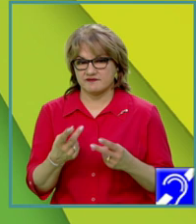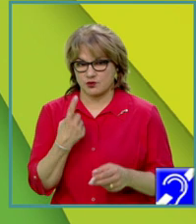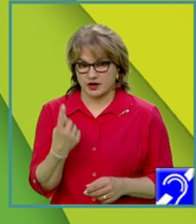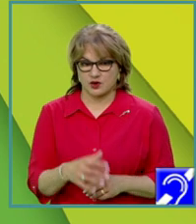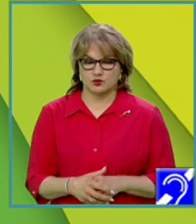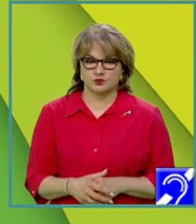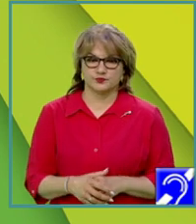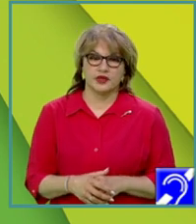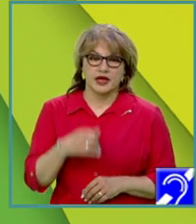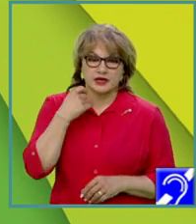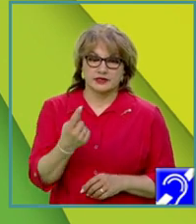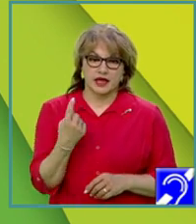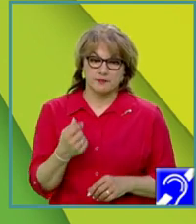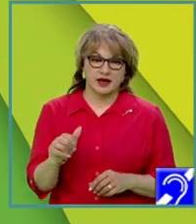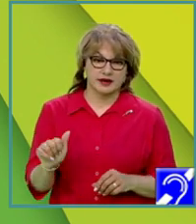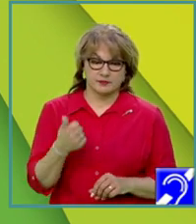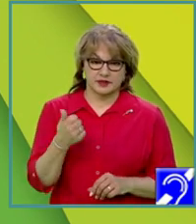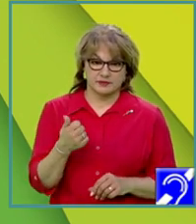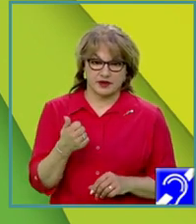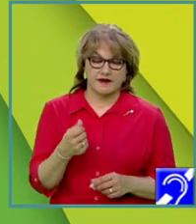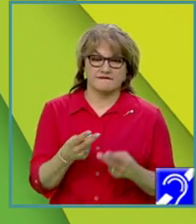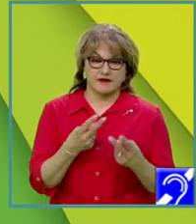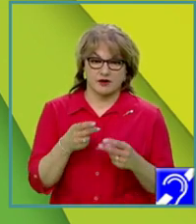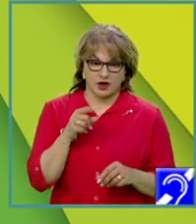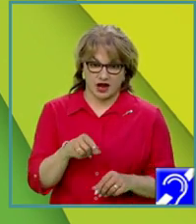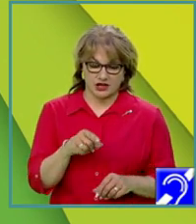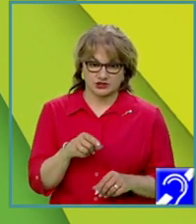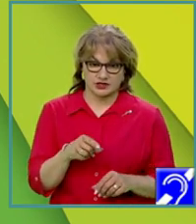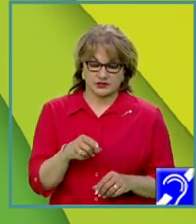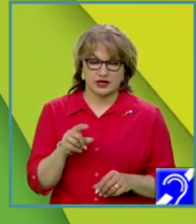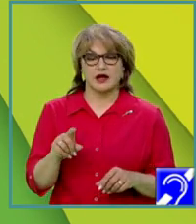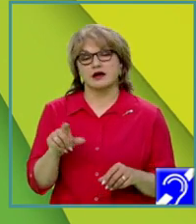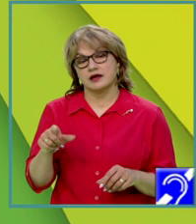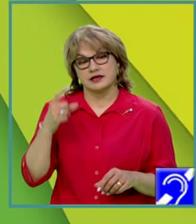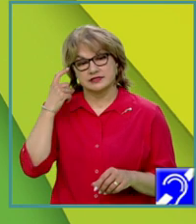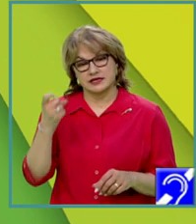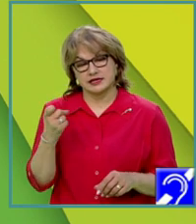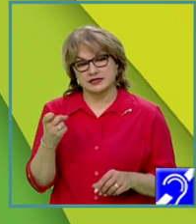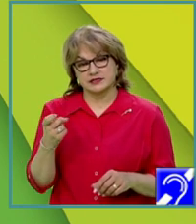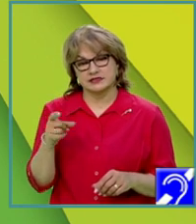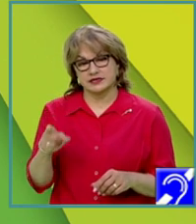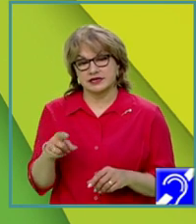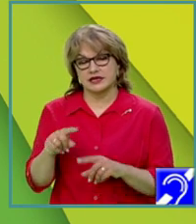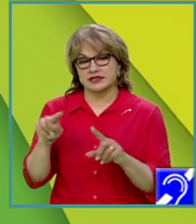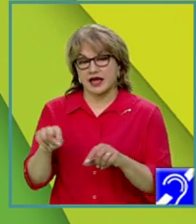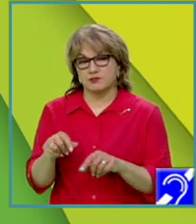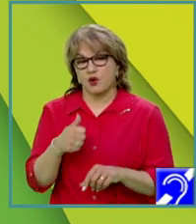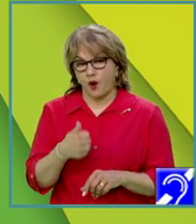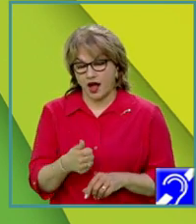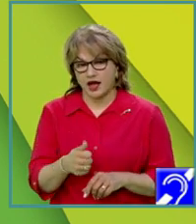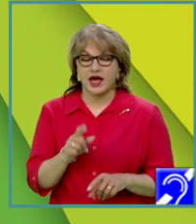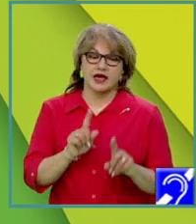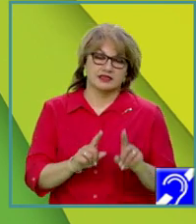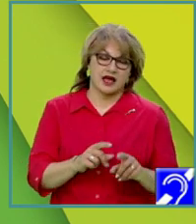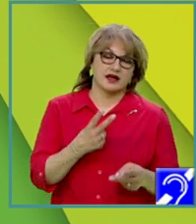Deci, când apare prima dată valoarea, aceasta se reține astfel în tabloul A. Atunci